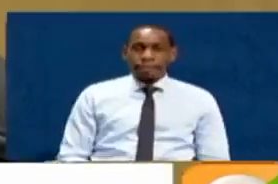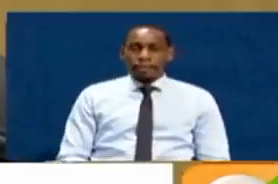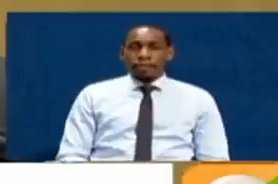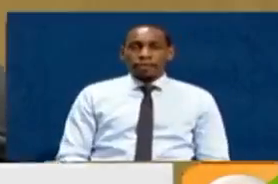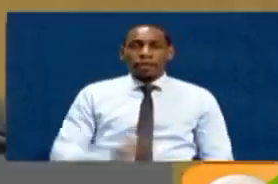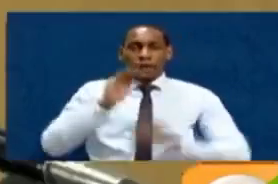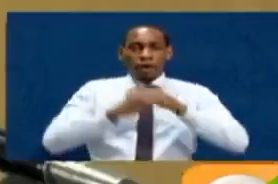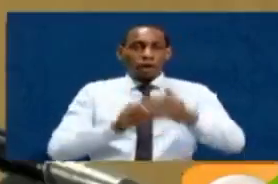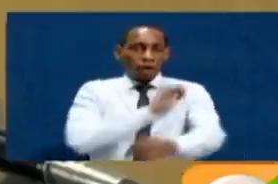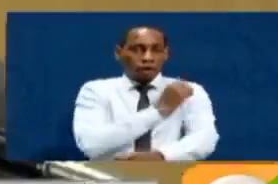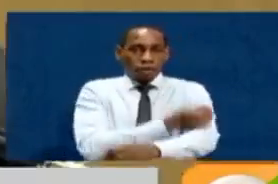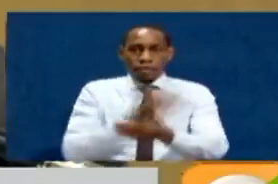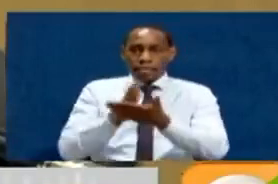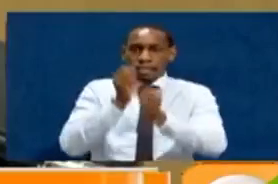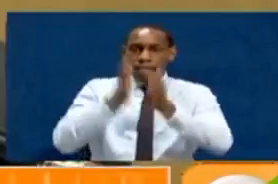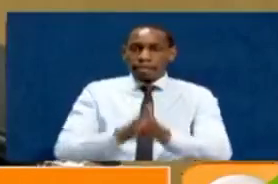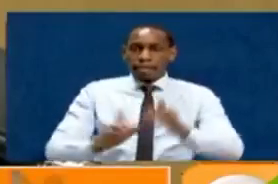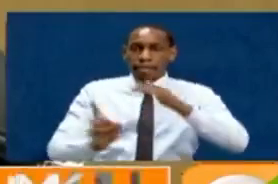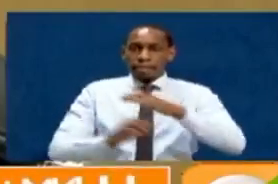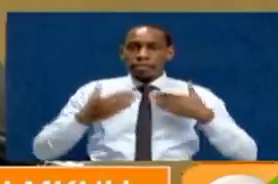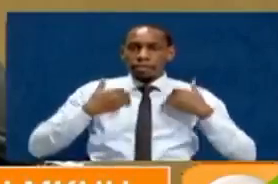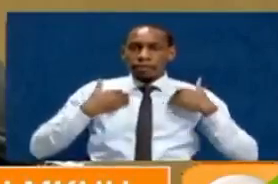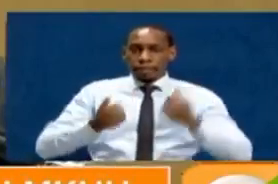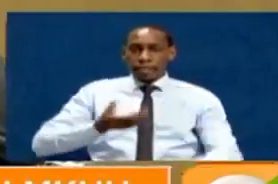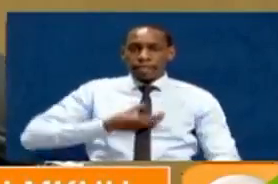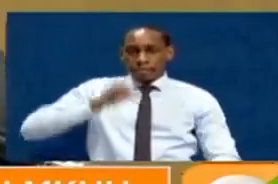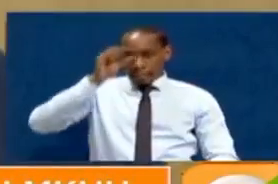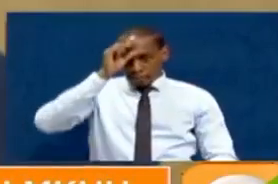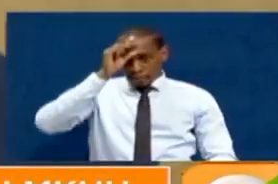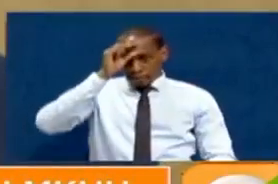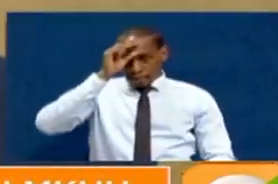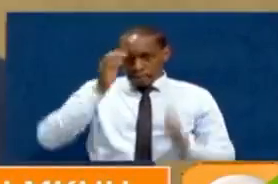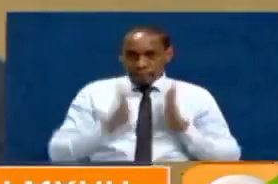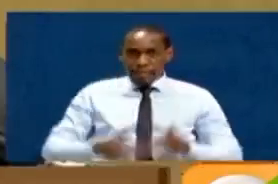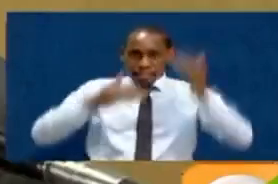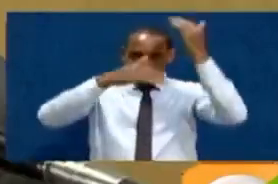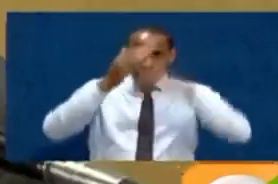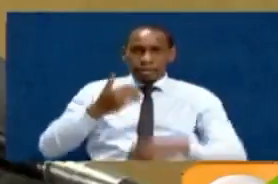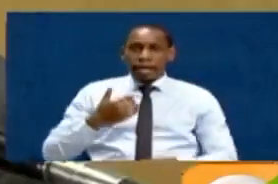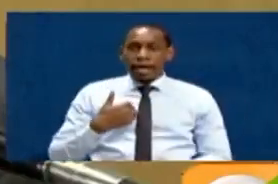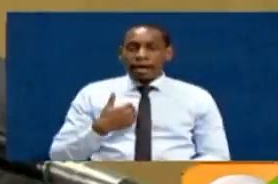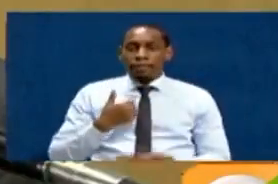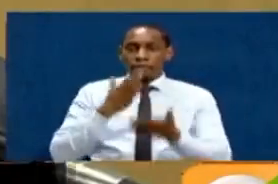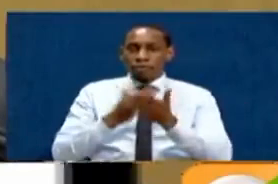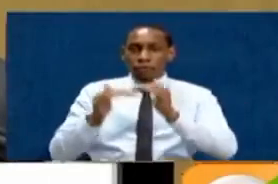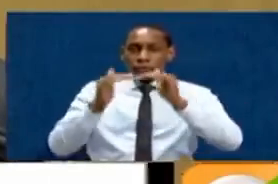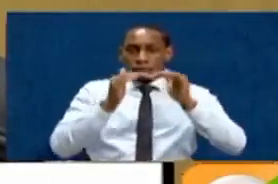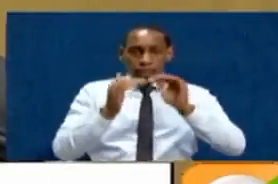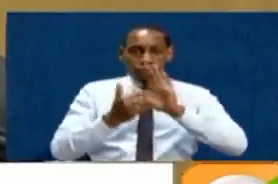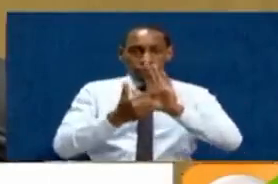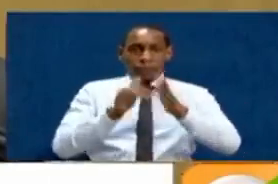authorities, stakeholders, Ministry of Health, Council of Governors, the universities have actionable points that